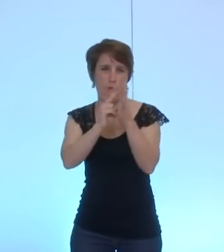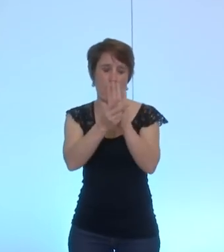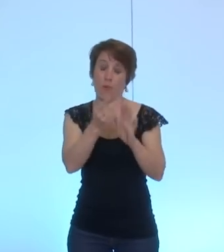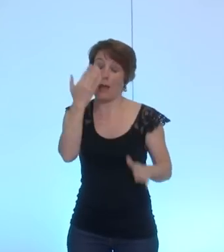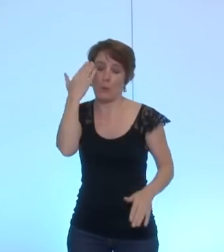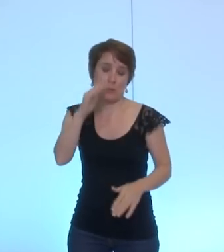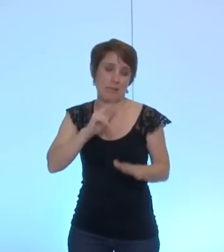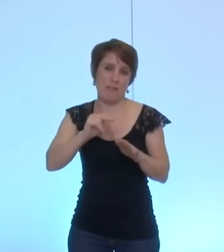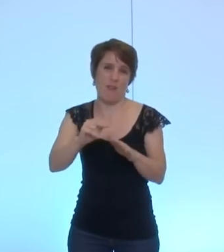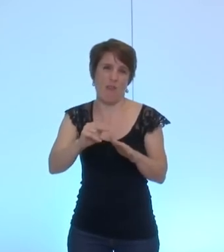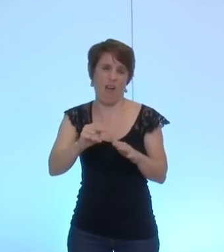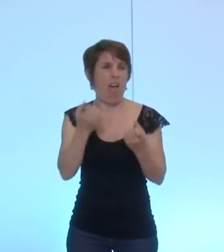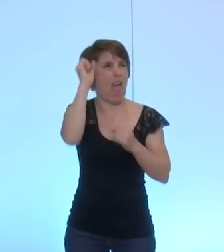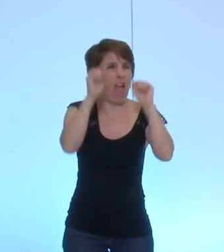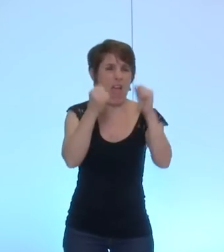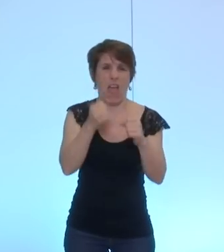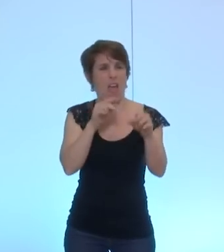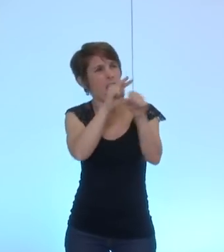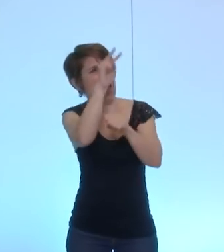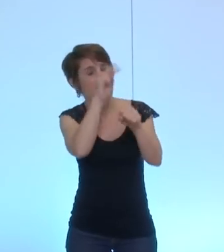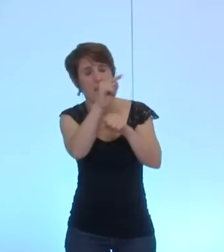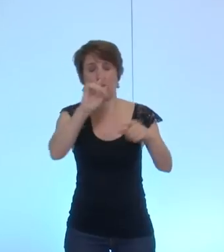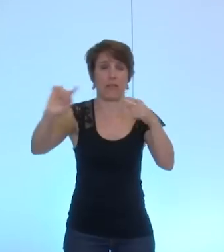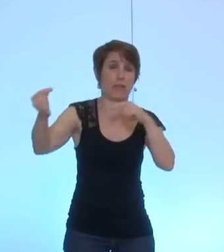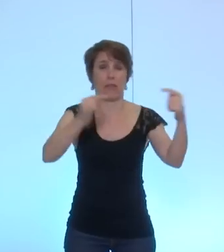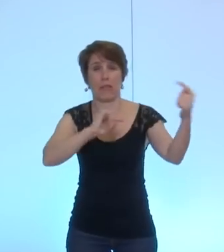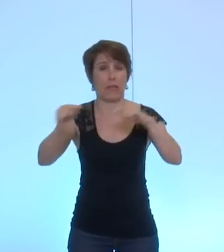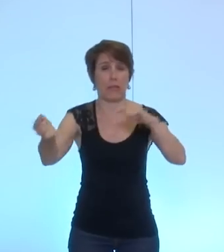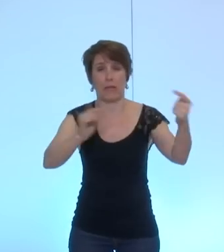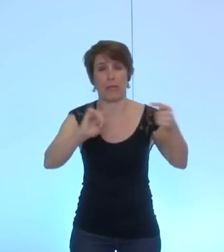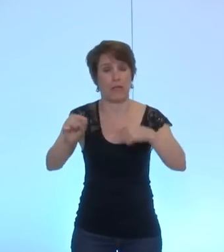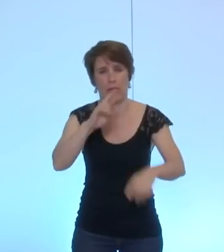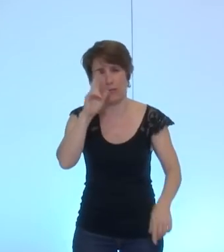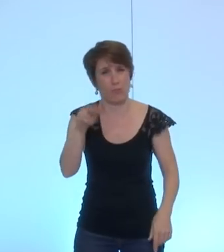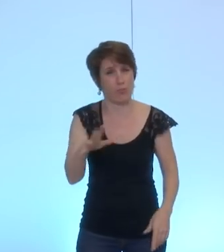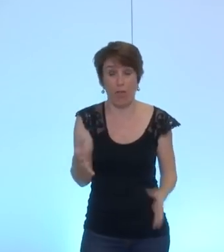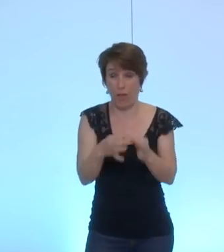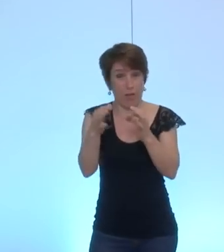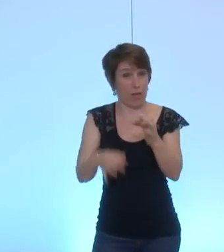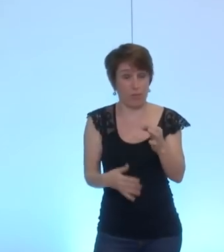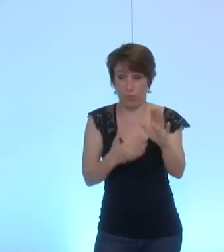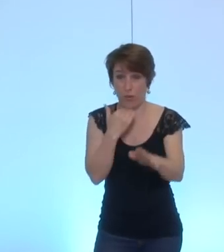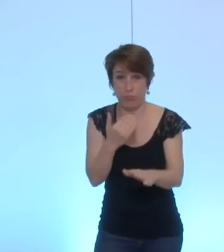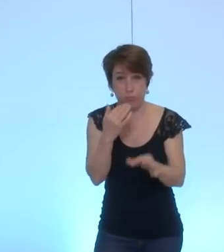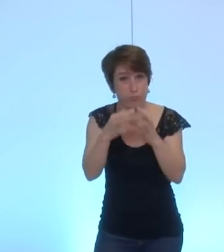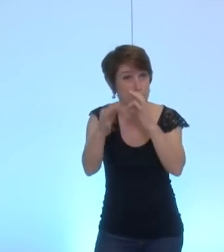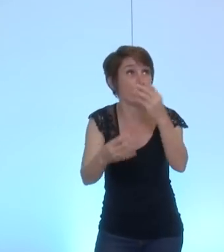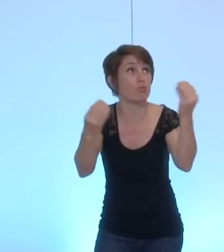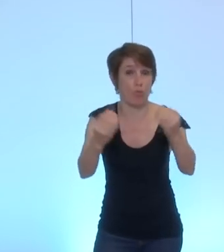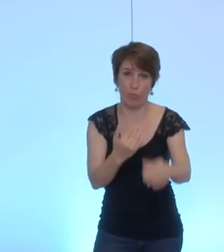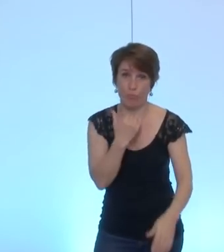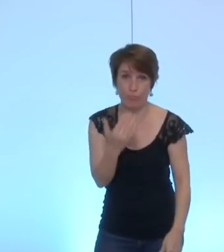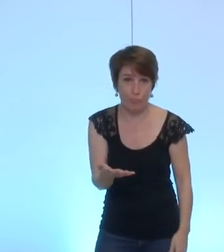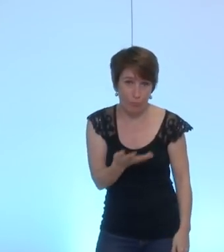immédiatement des débats dont la stérilité s'opposera à l'impossibilité de trouver des solutions communes